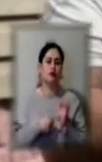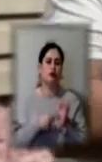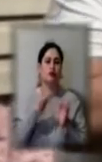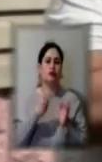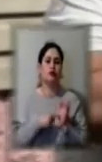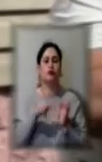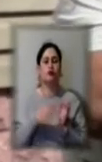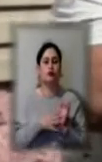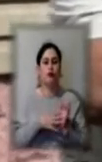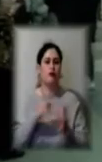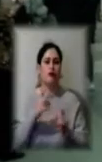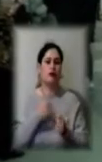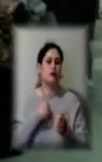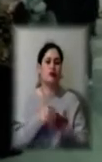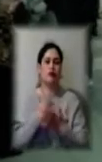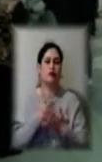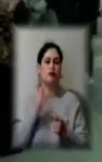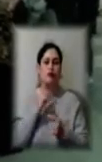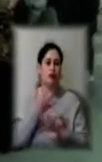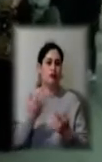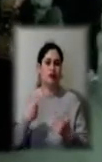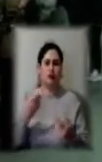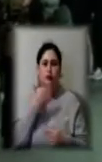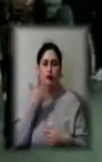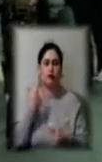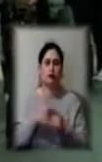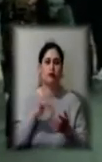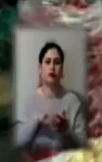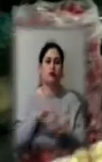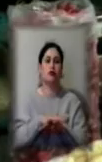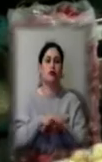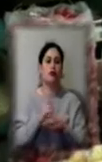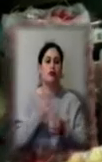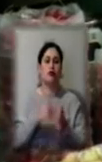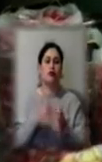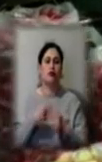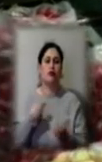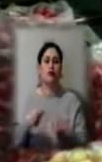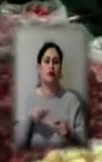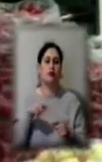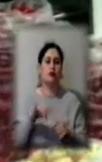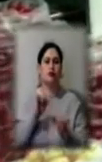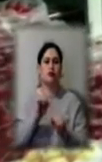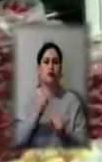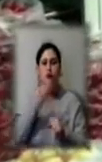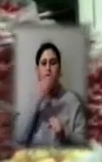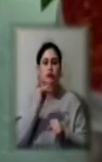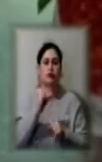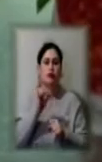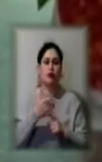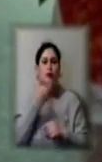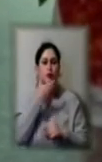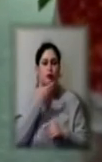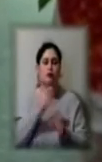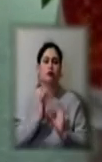найвища, більше не було. Це центральний ринок у Херсоні. Продавці тут у захисних щитках, масках. Говорять, відкриттю